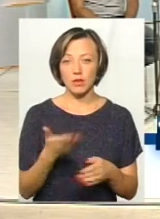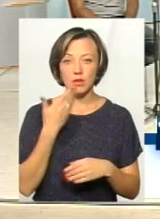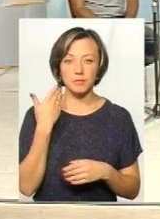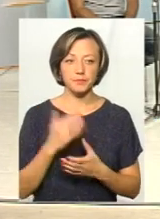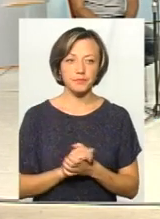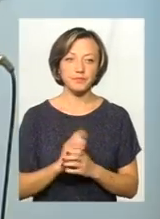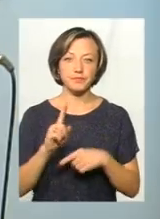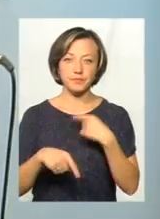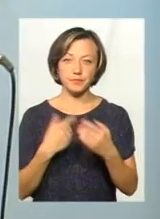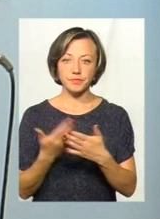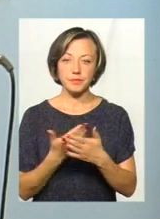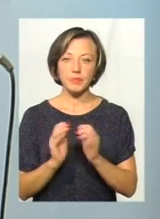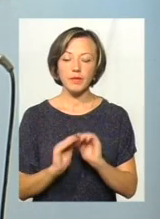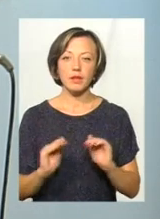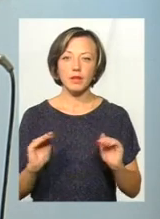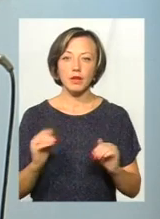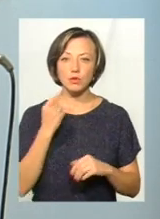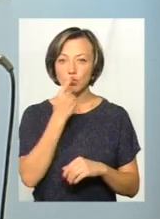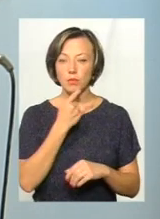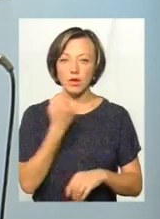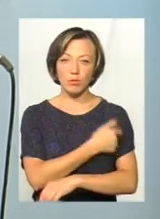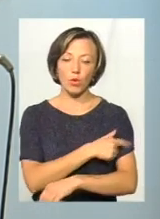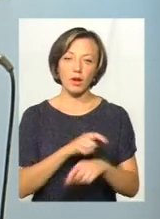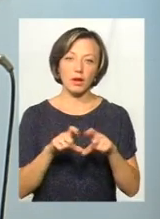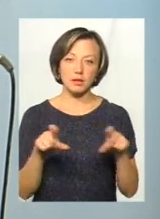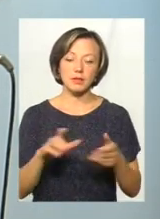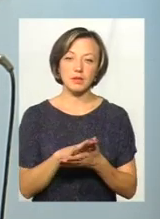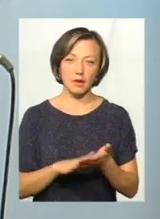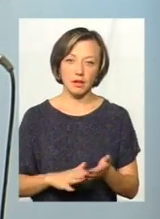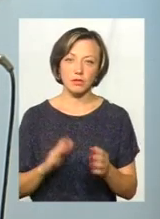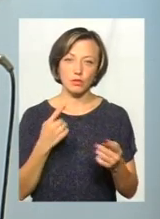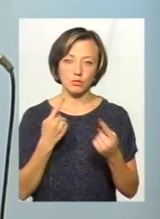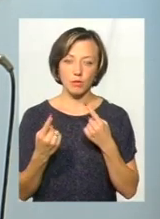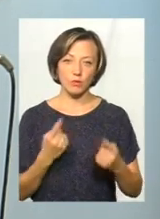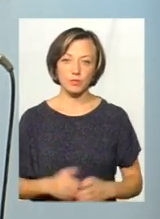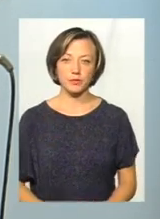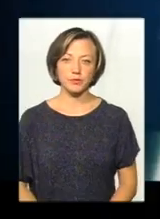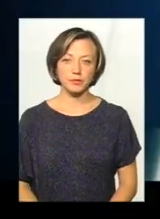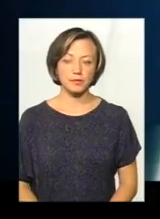черги в наступному сюжеті, вже в дитячій стомат поліклініці, а далі продовжимо розмову.